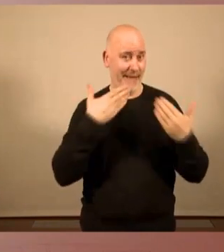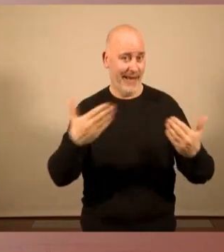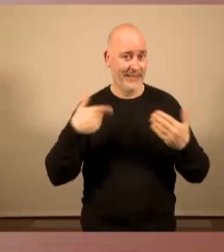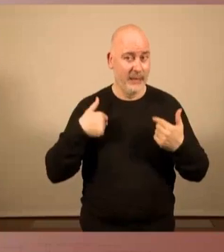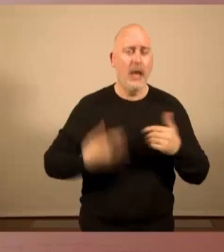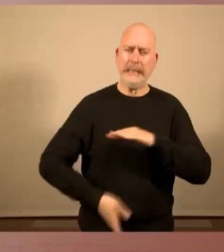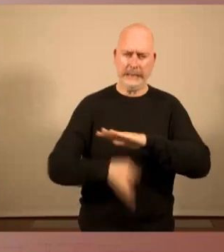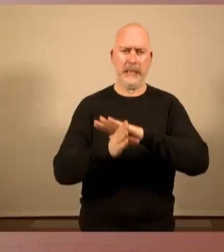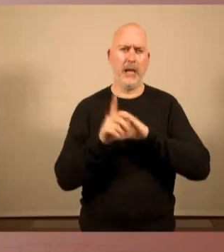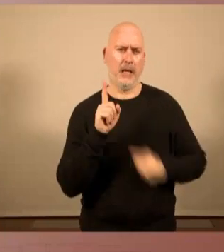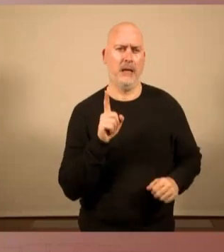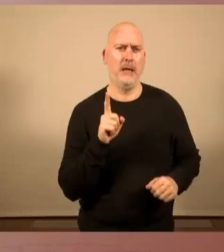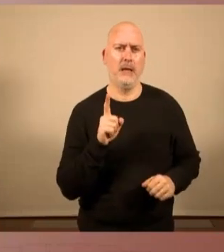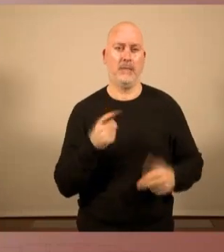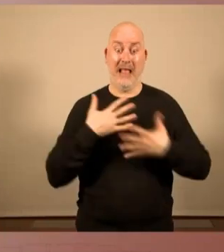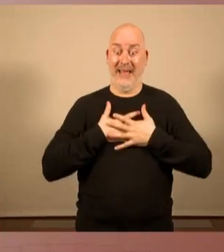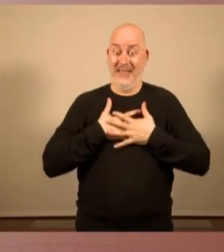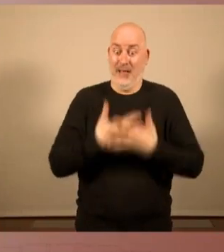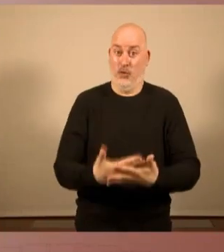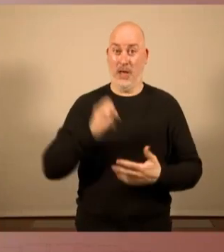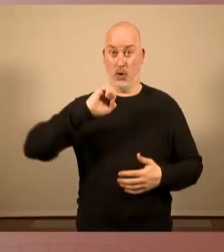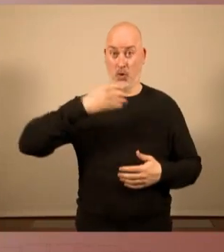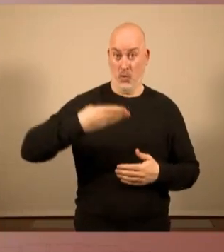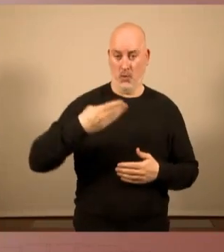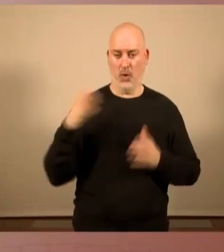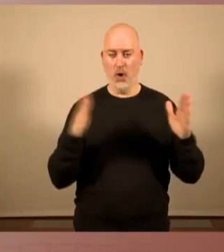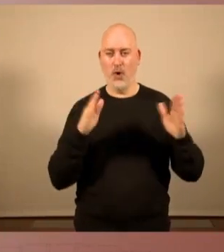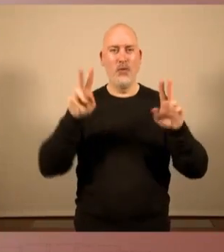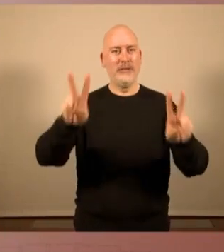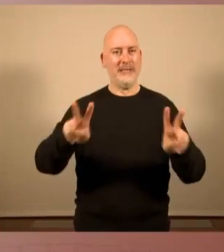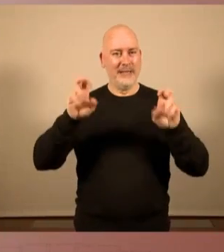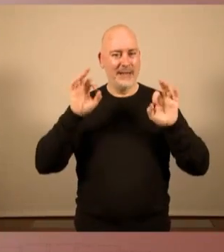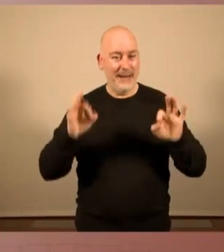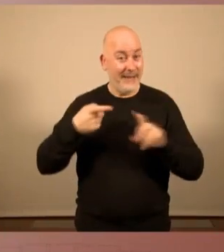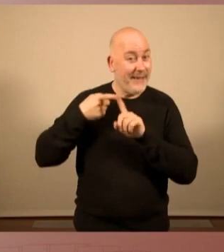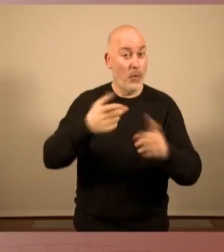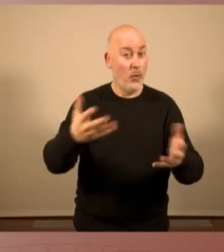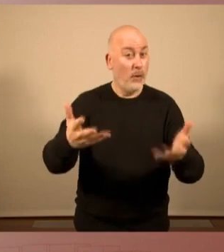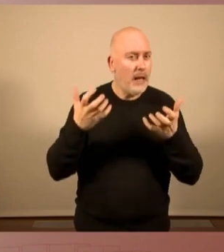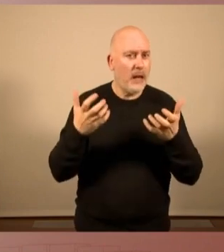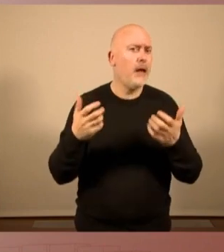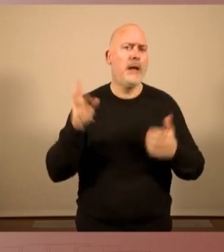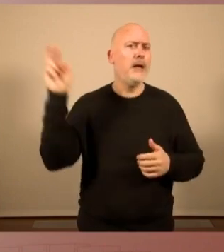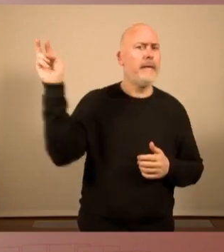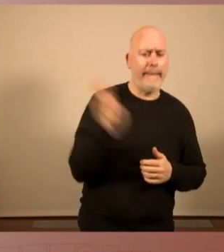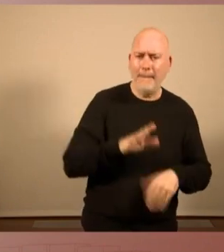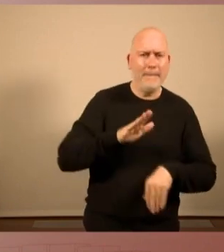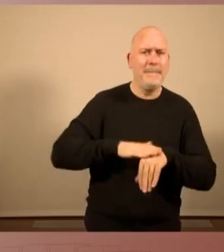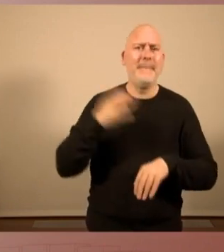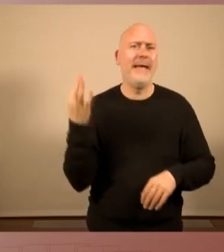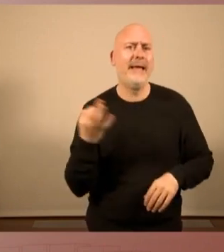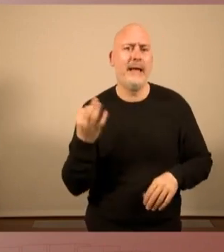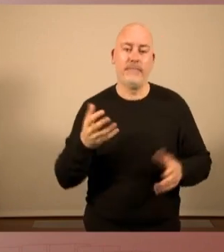La candidatura de la CUP un nou cicle per guanyar, hem vingut aquí per empènyer la majoria parlamentària